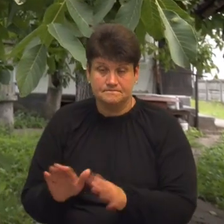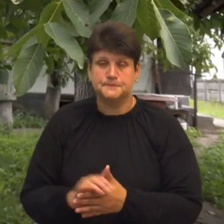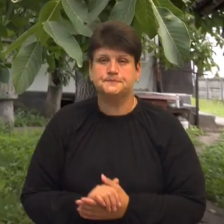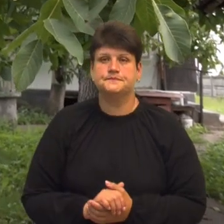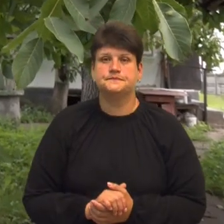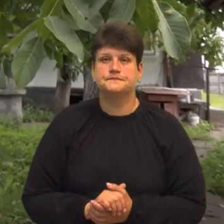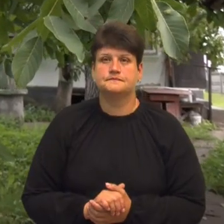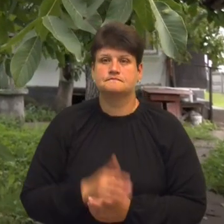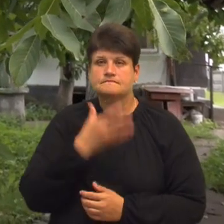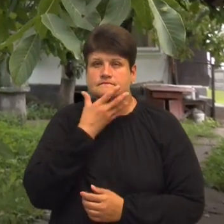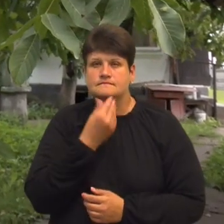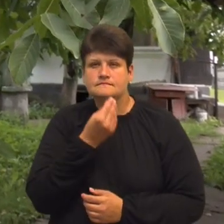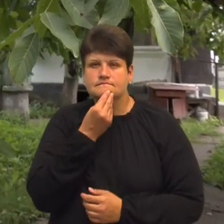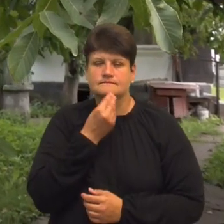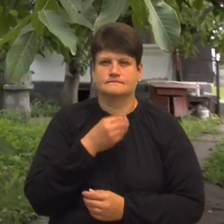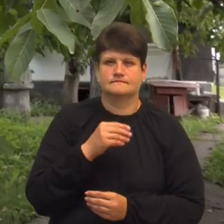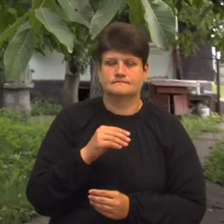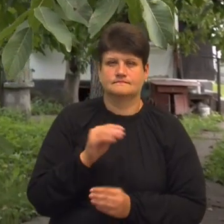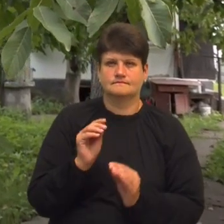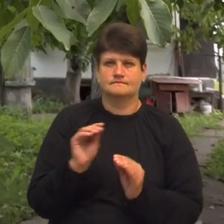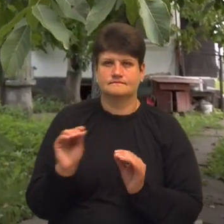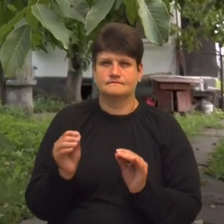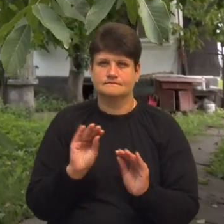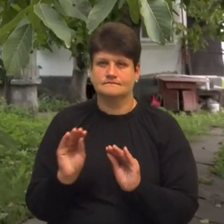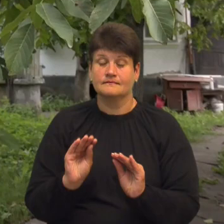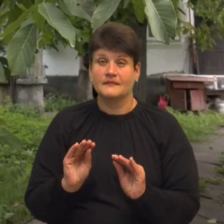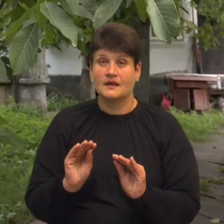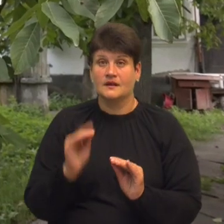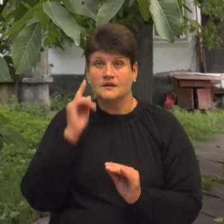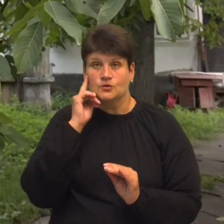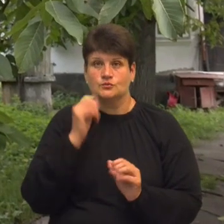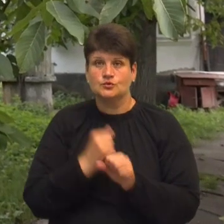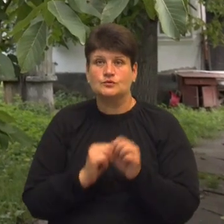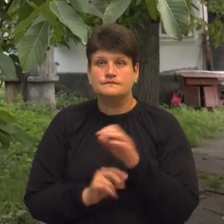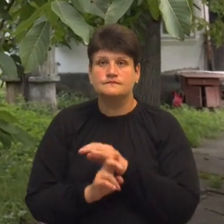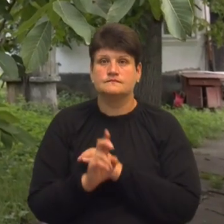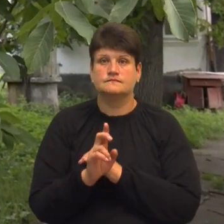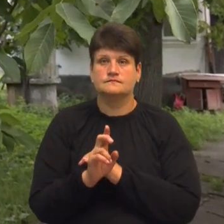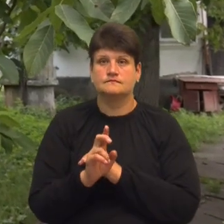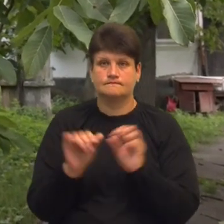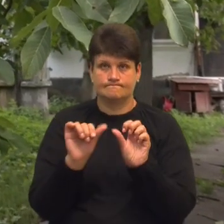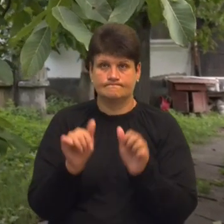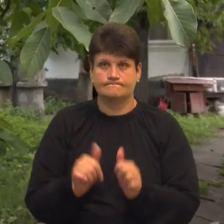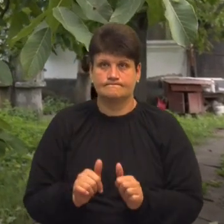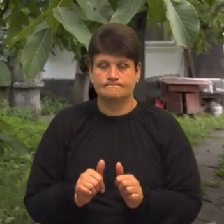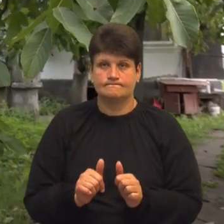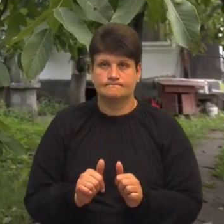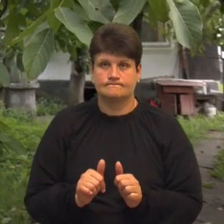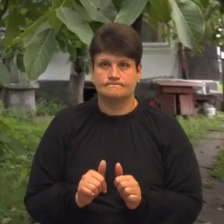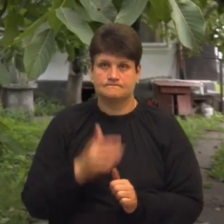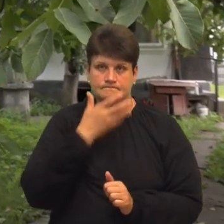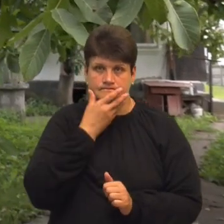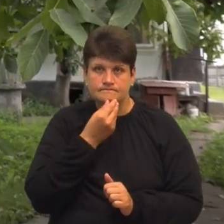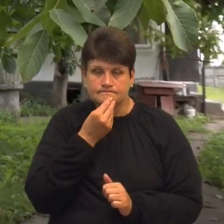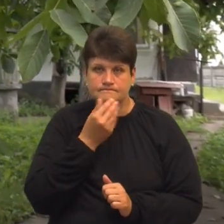Файно, попри другу. Думаю, зробив церковчу форму, зробив церковчу файну,